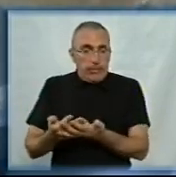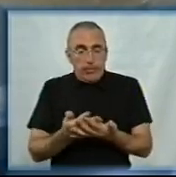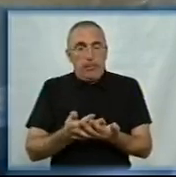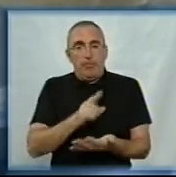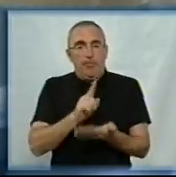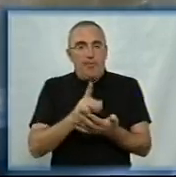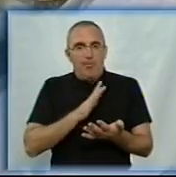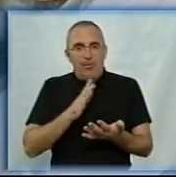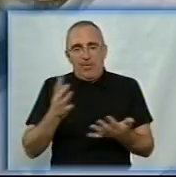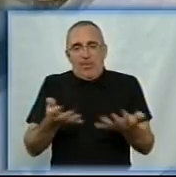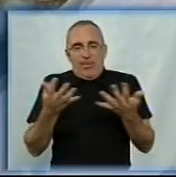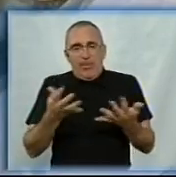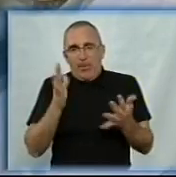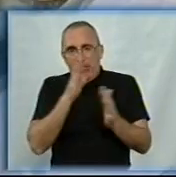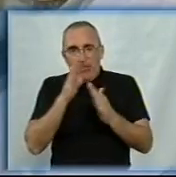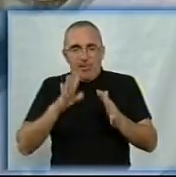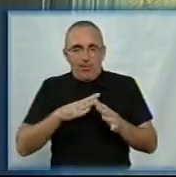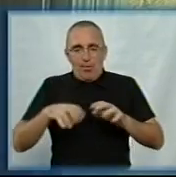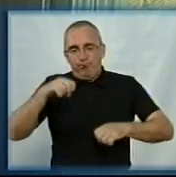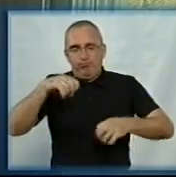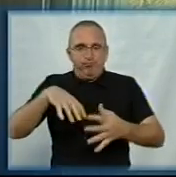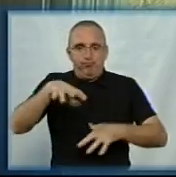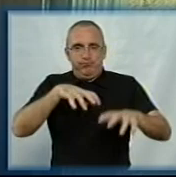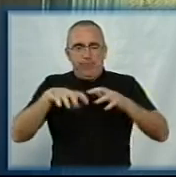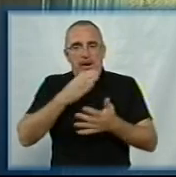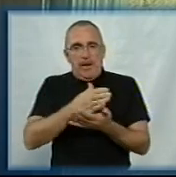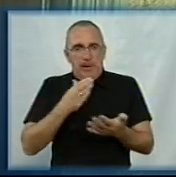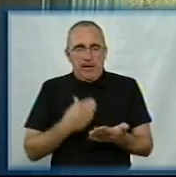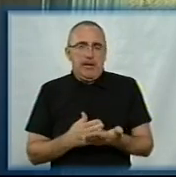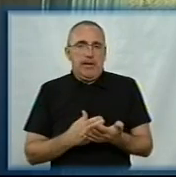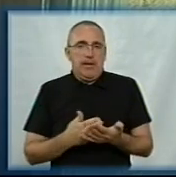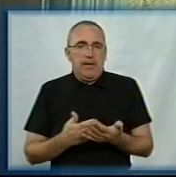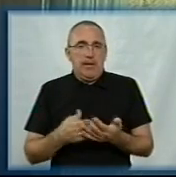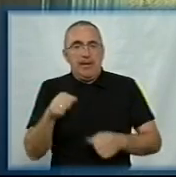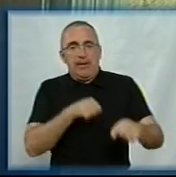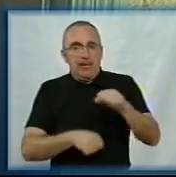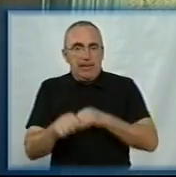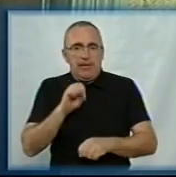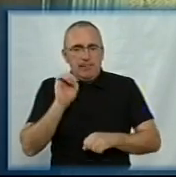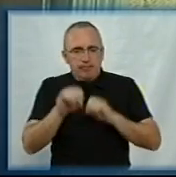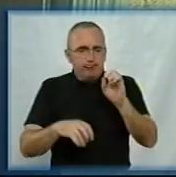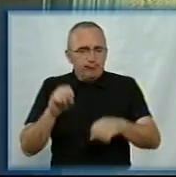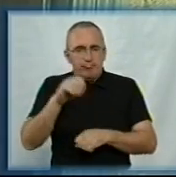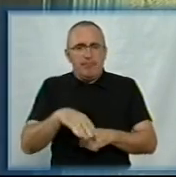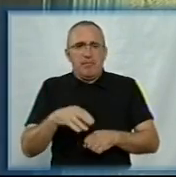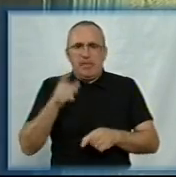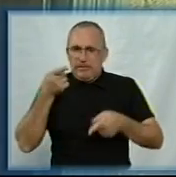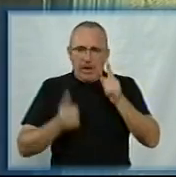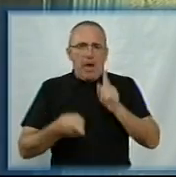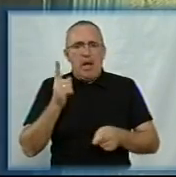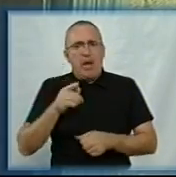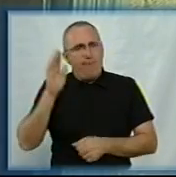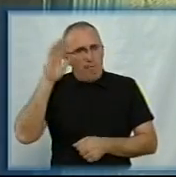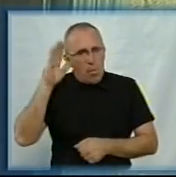наповнена повітрям, щоб був пишений хороший хліб. Тісто ми кидаємо тільки натуральні інгредієнти. Це